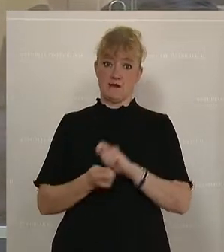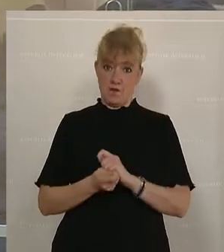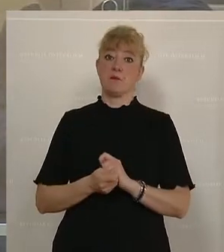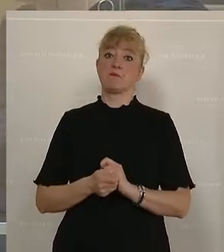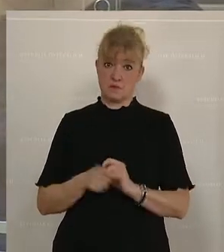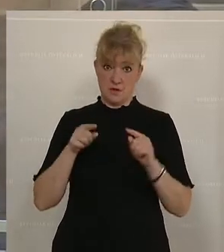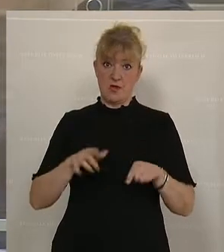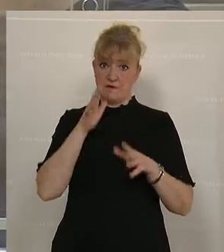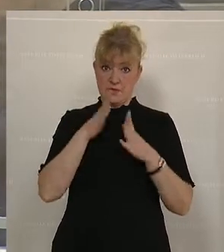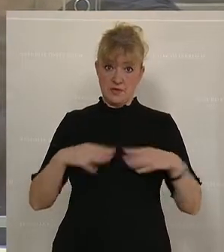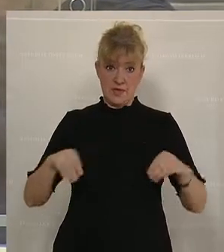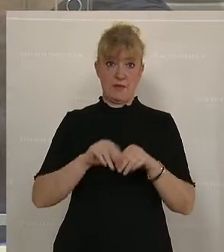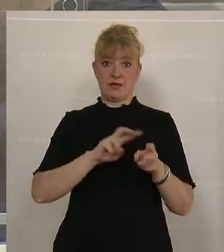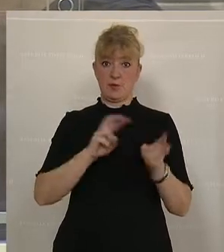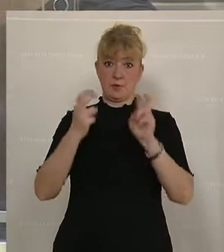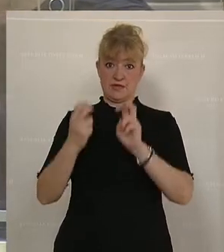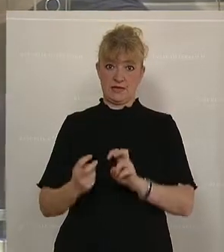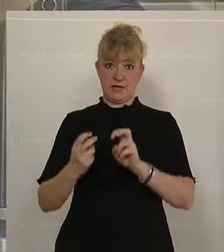die werden wir hier gemeinsam umsetzen.